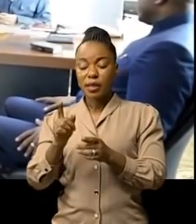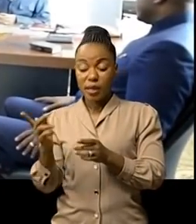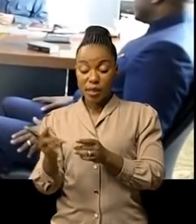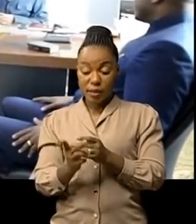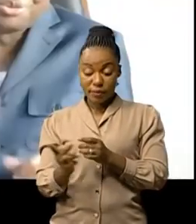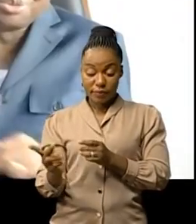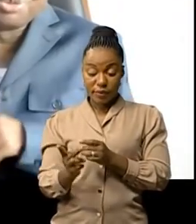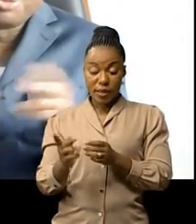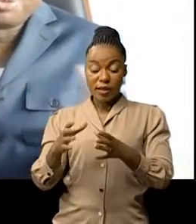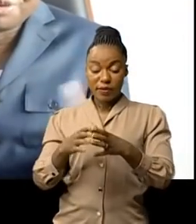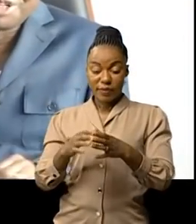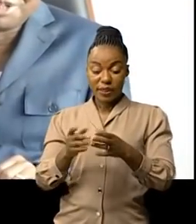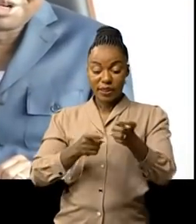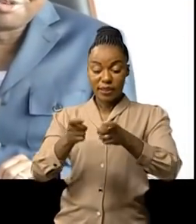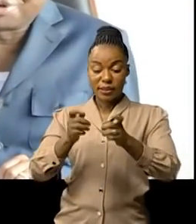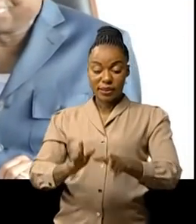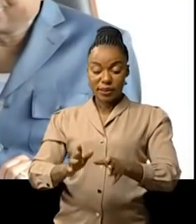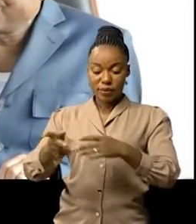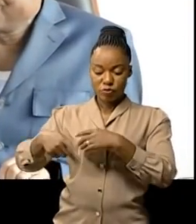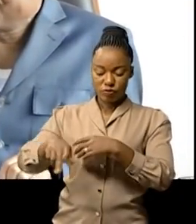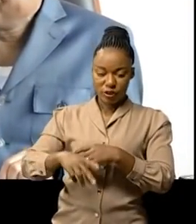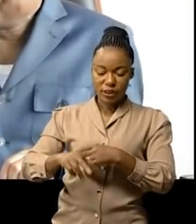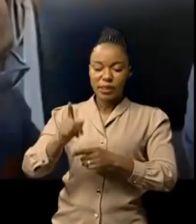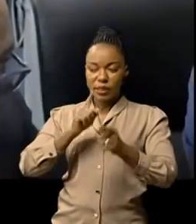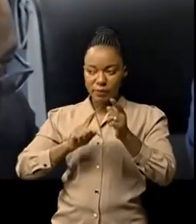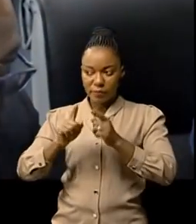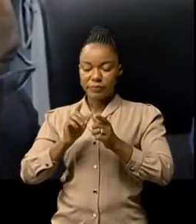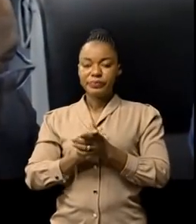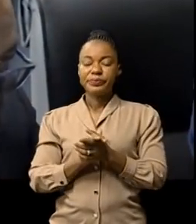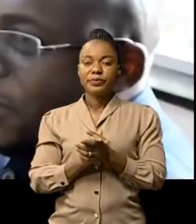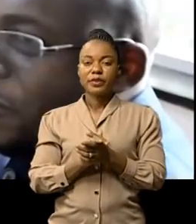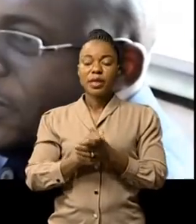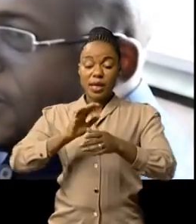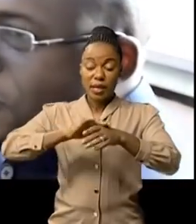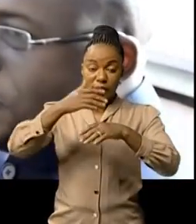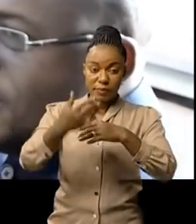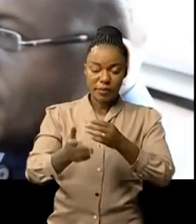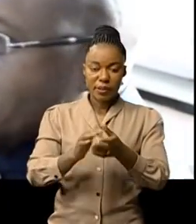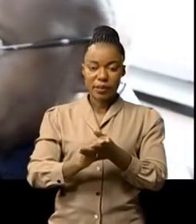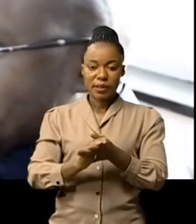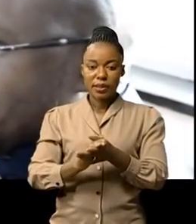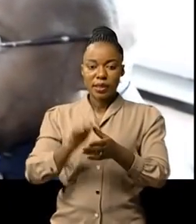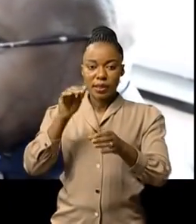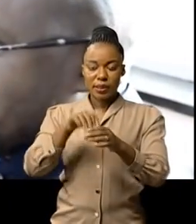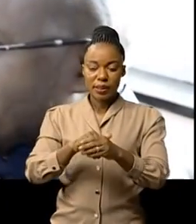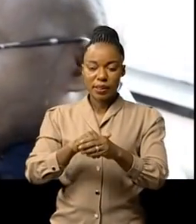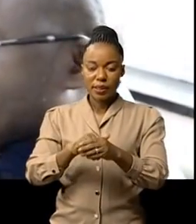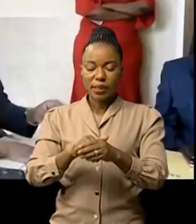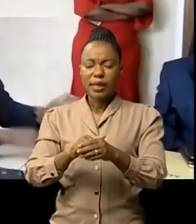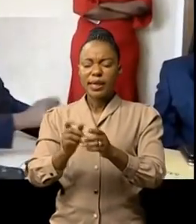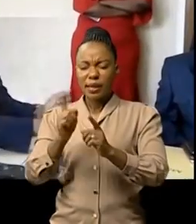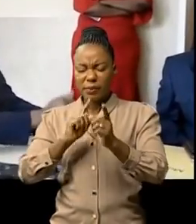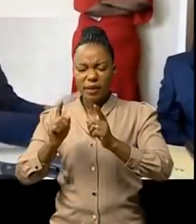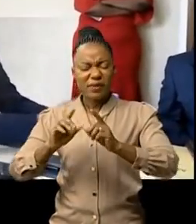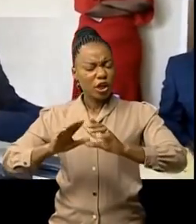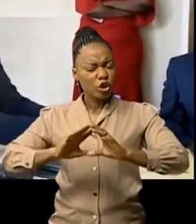directeurs provinciaux du CEC au Katanga, Gilbert Tchouma Binsamin. Et puis après, dans une prise de contact direct avec tous les